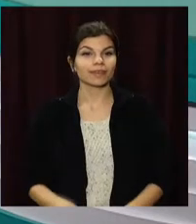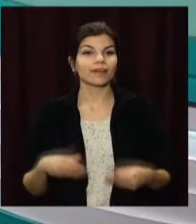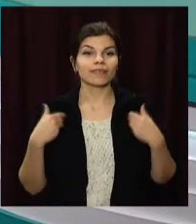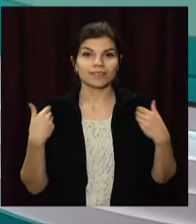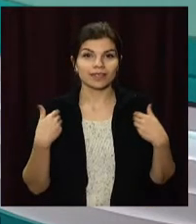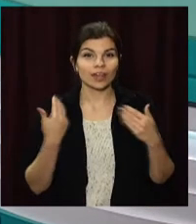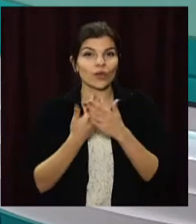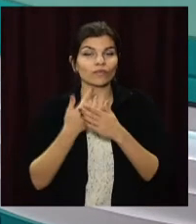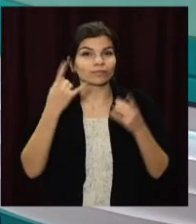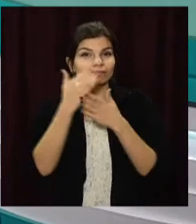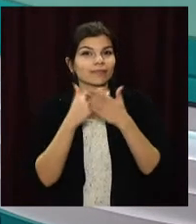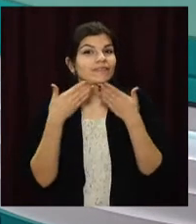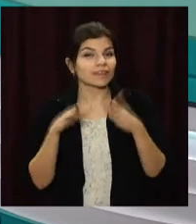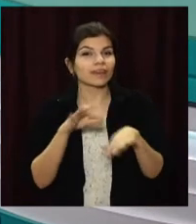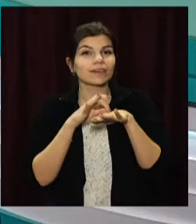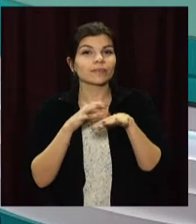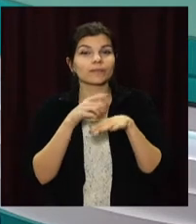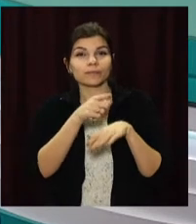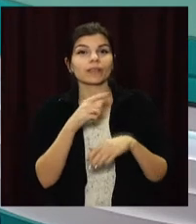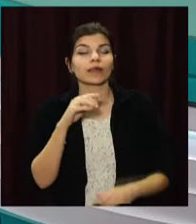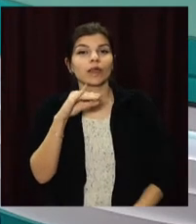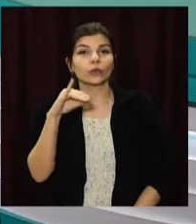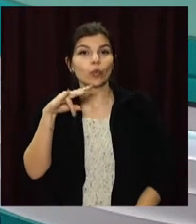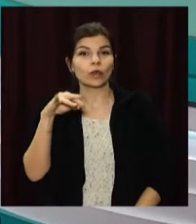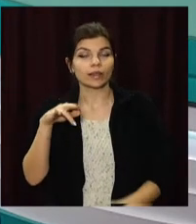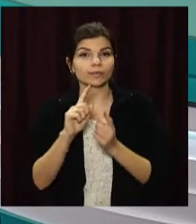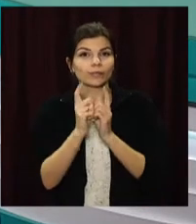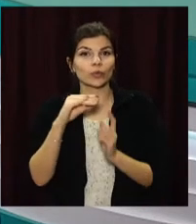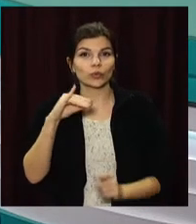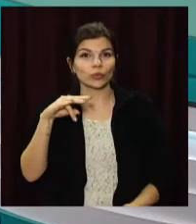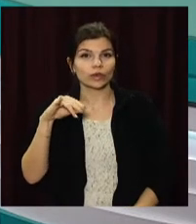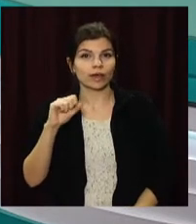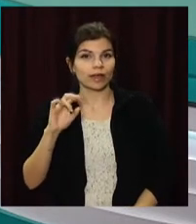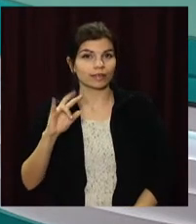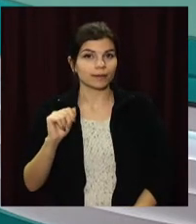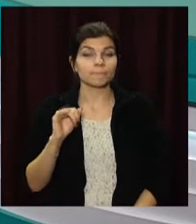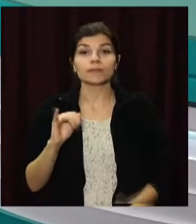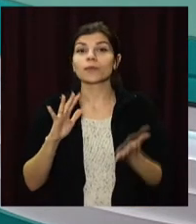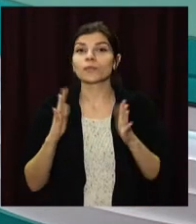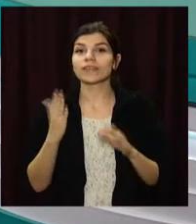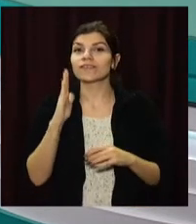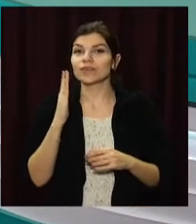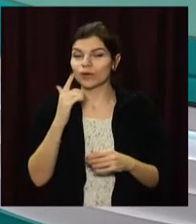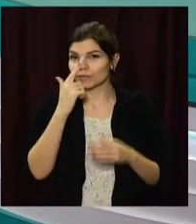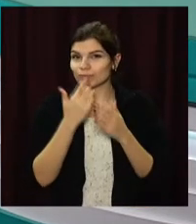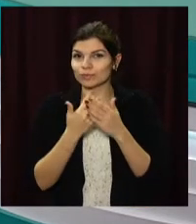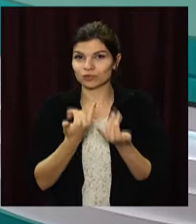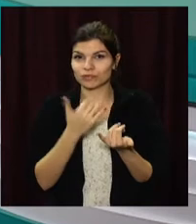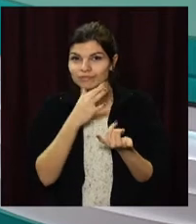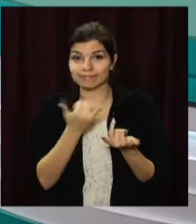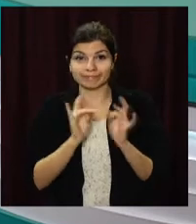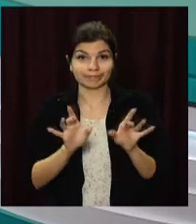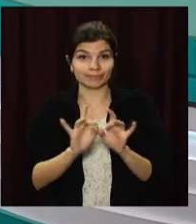Вітаю! Новини на відкритому у студії Юлія Демченко та сурдоперекладачка Юліана Поговкіна. Про події вівторка найближчим часом